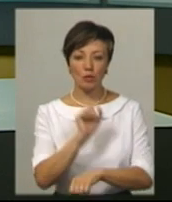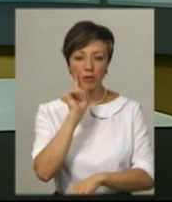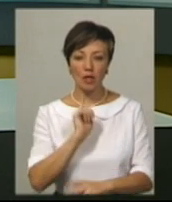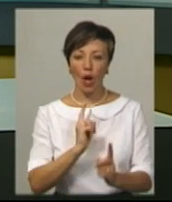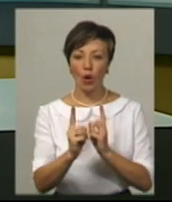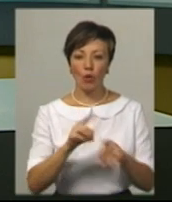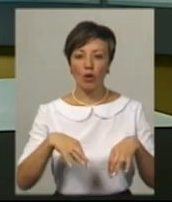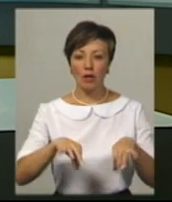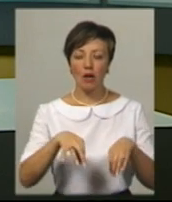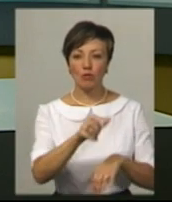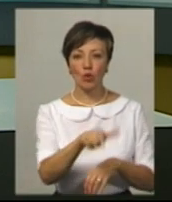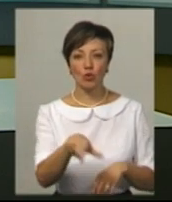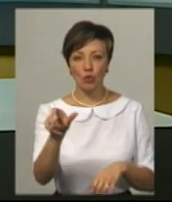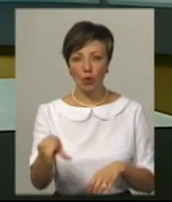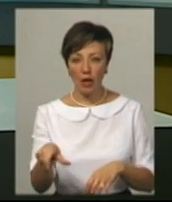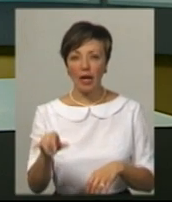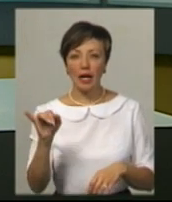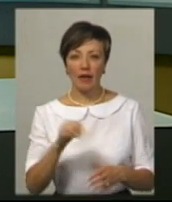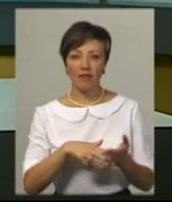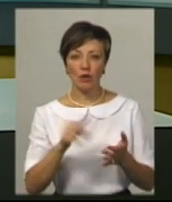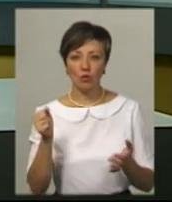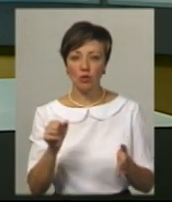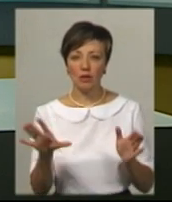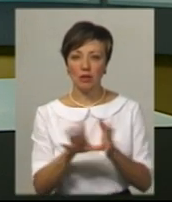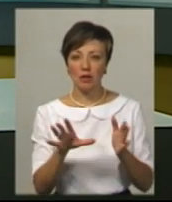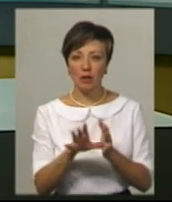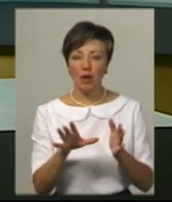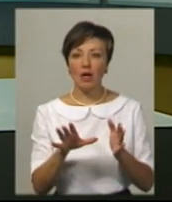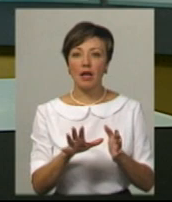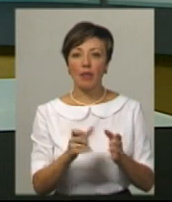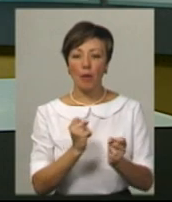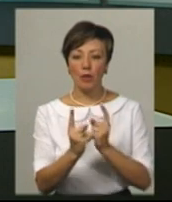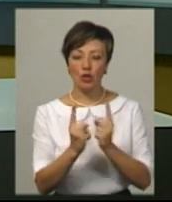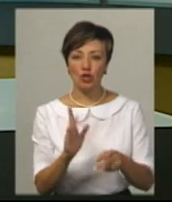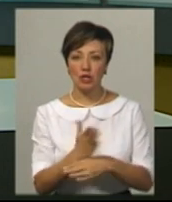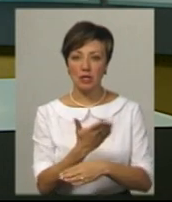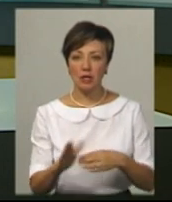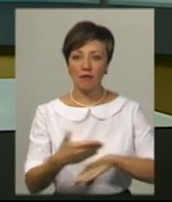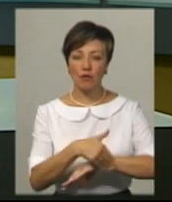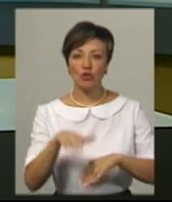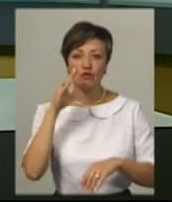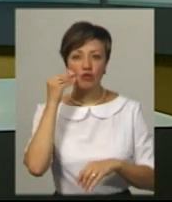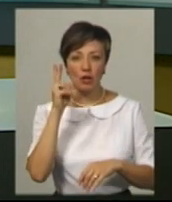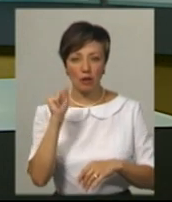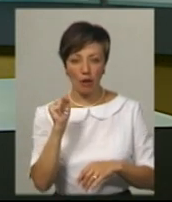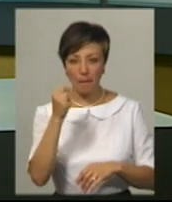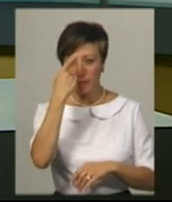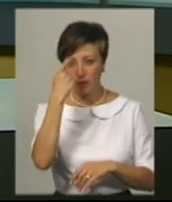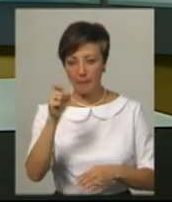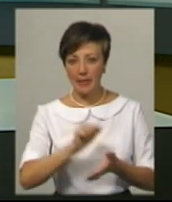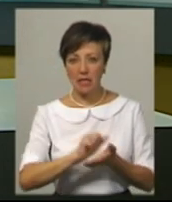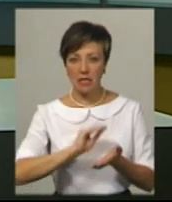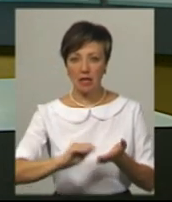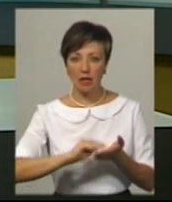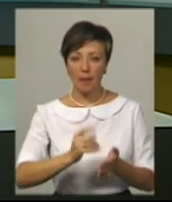громадського та автомобільного транспорту та відключать жилення контактної мережі на проїжджій частині вулиці Шевченка, повідомляє прес